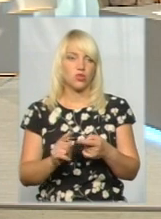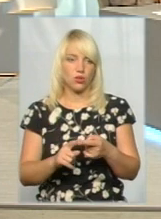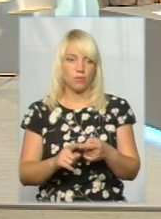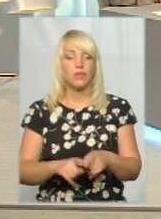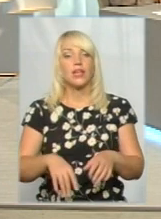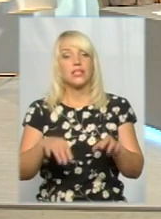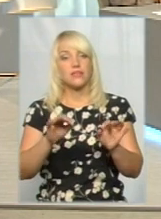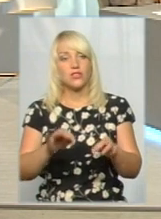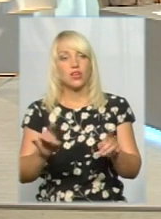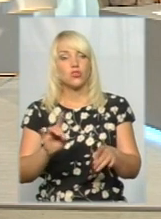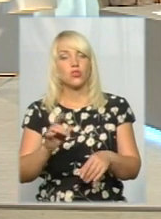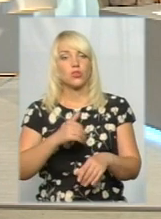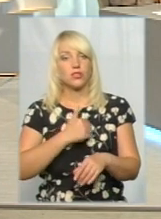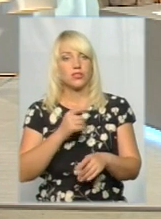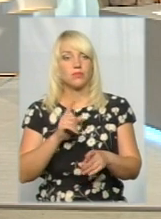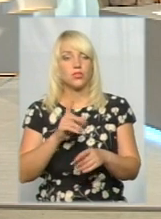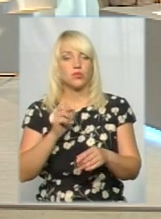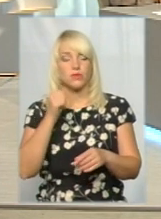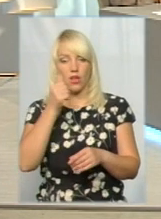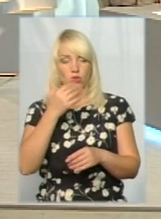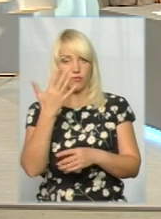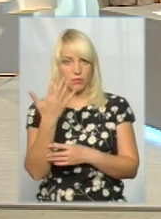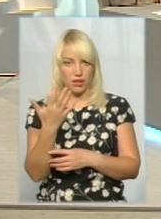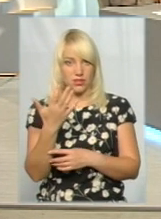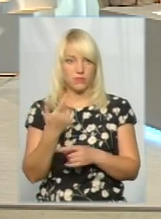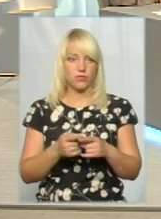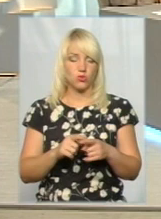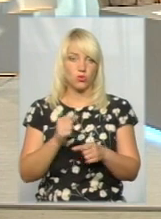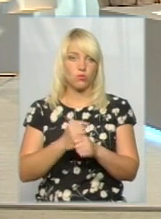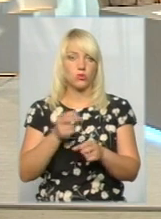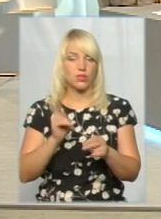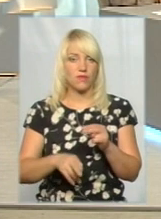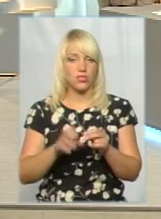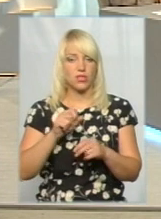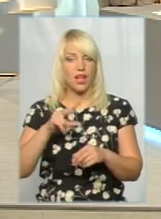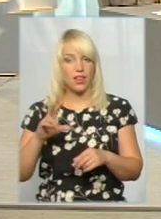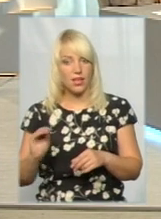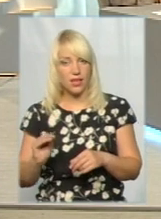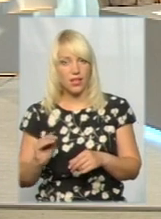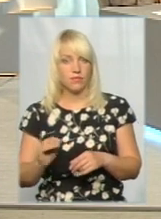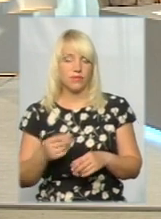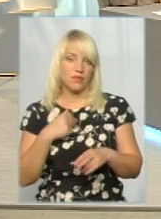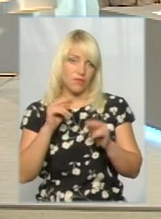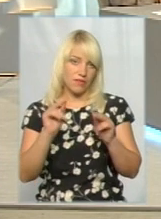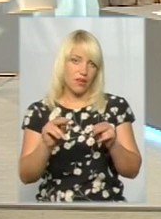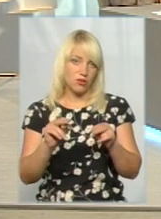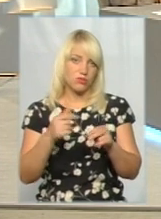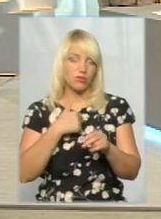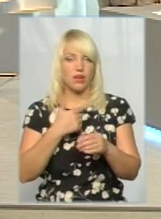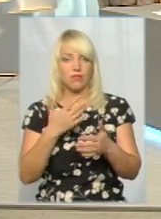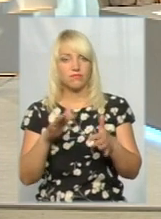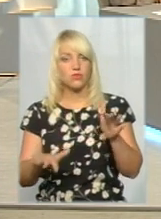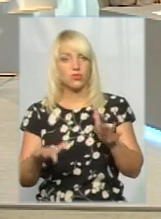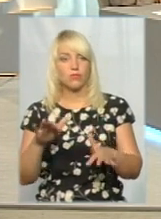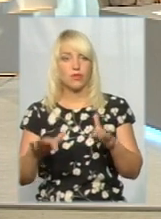Звичайно, що хотілося б, щоб за років п'ять ту роботу завершити, але відверто я сумніваюся, що